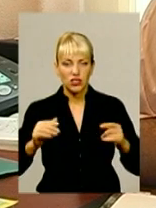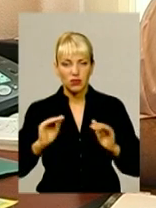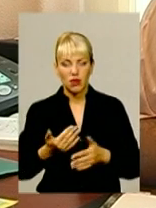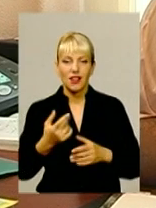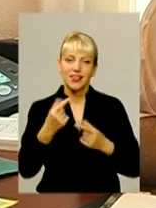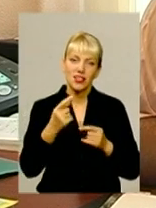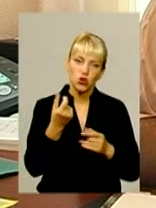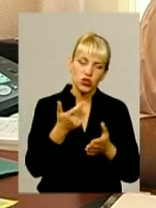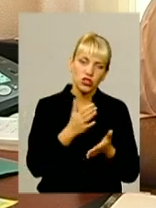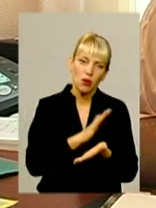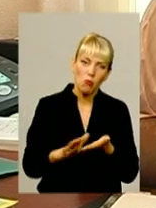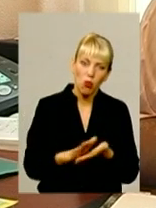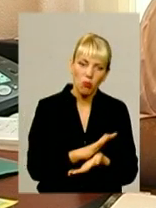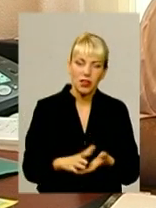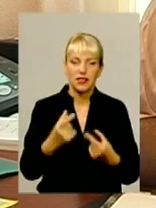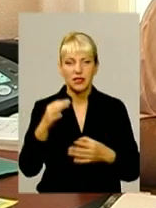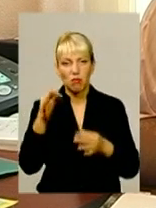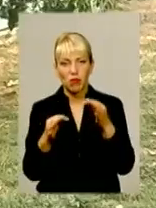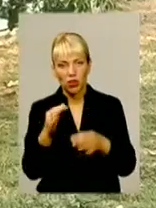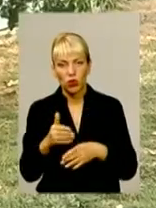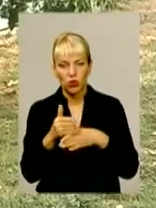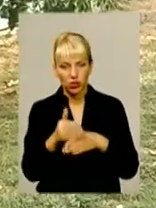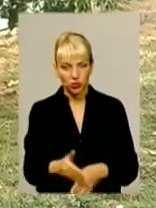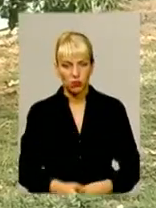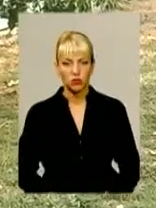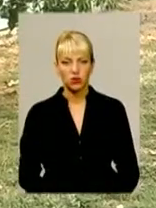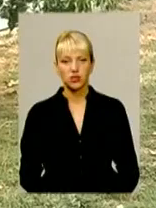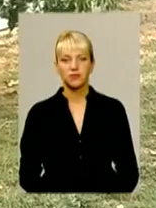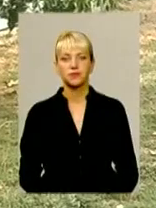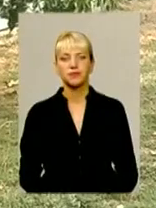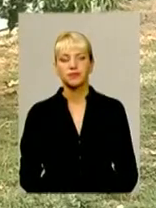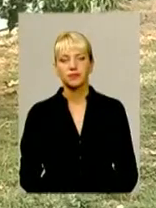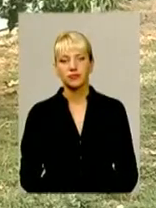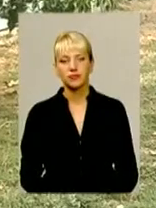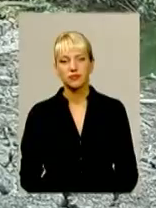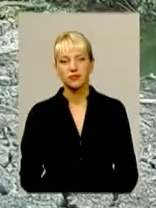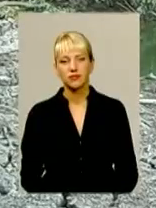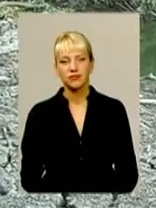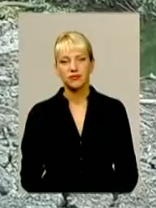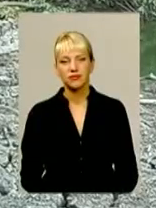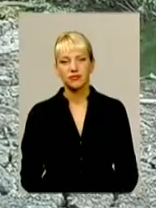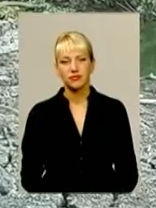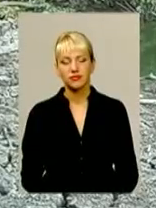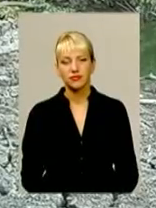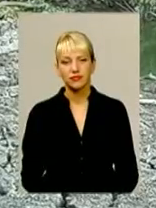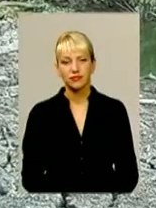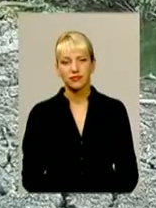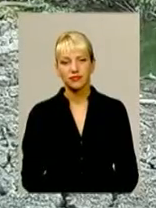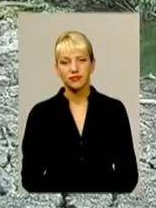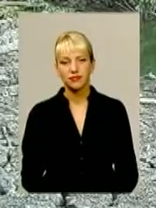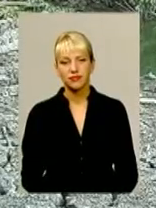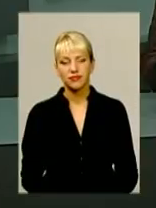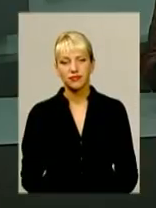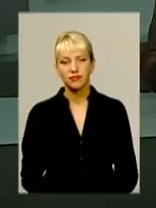промиється, десь природні процеси спрацюють. Світлана Золота, Михайло Габрух, з Єрмолинецького району для інформаційного випуску.